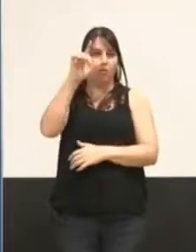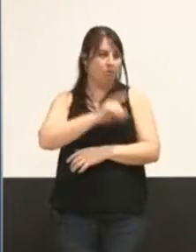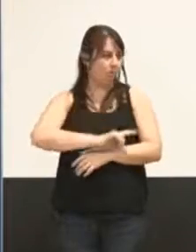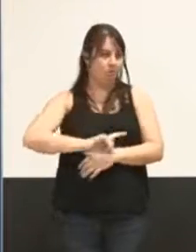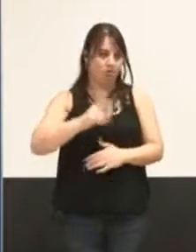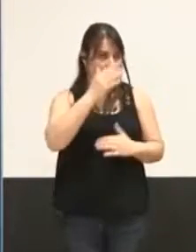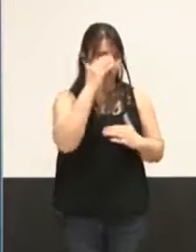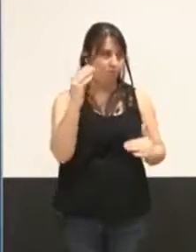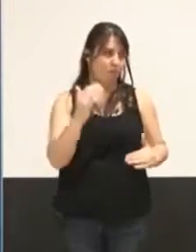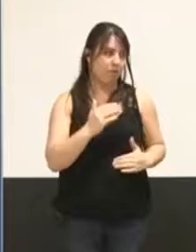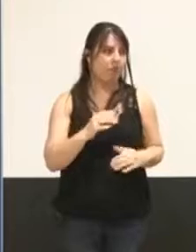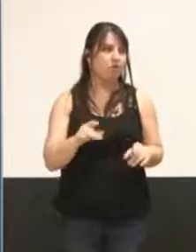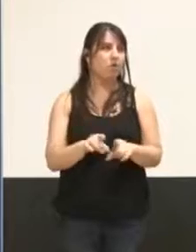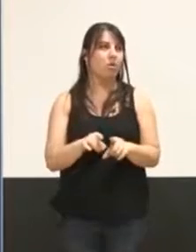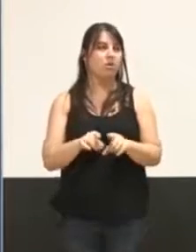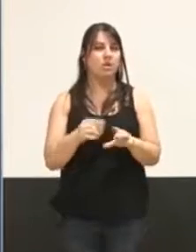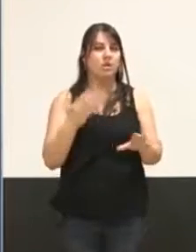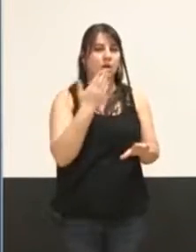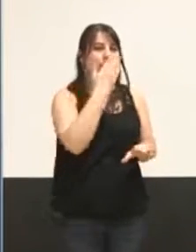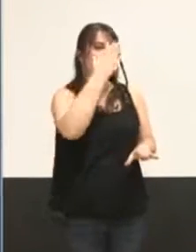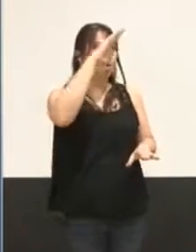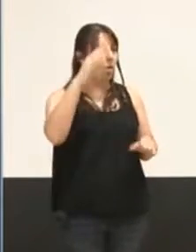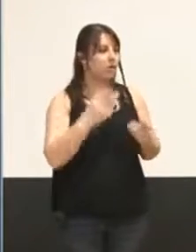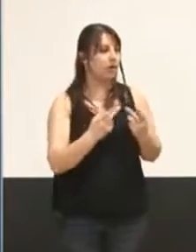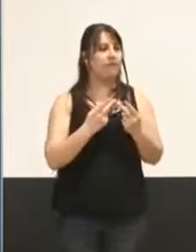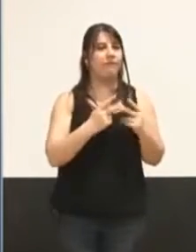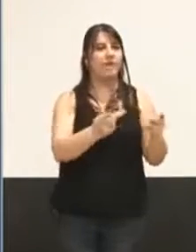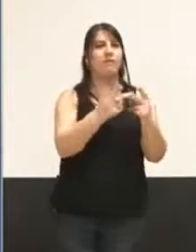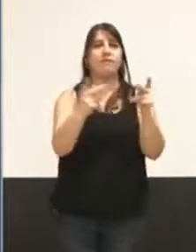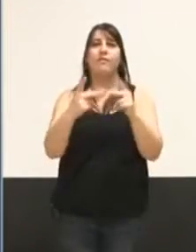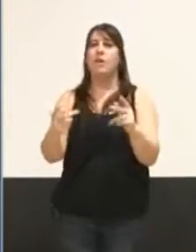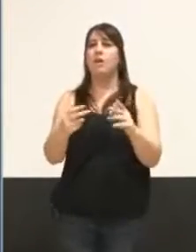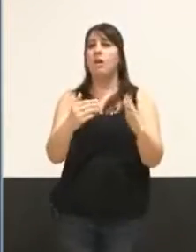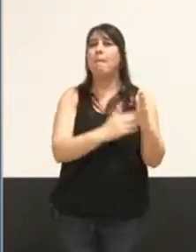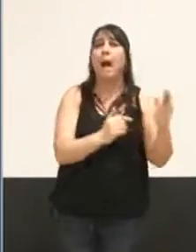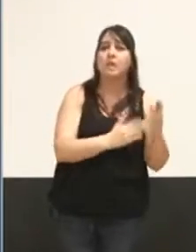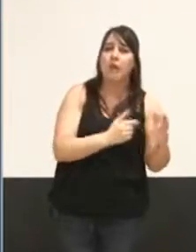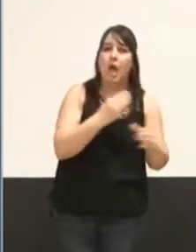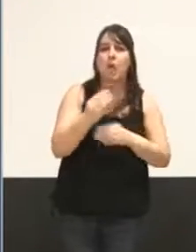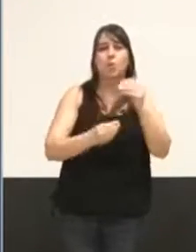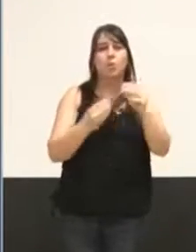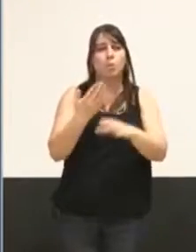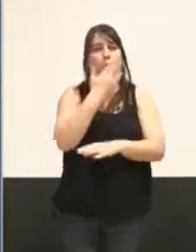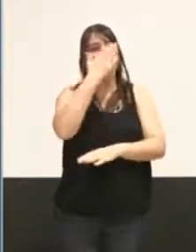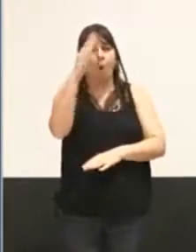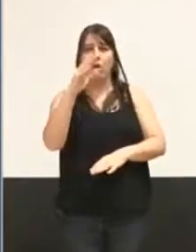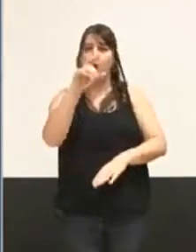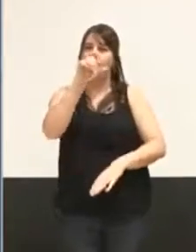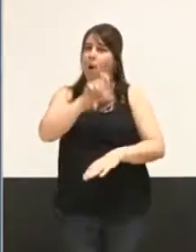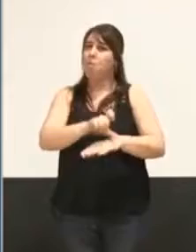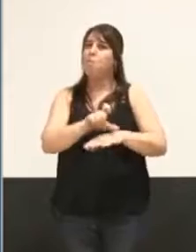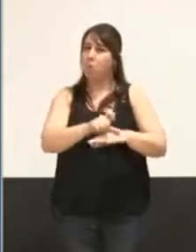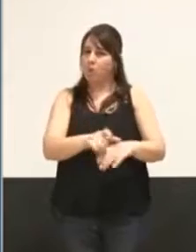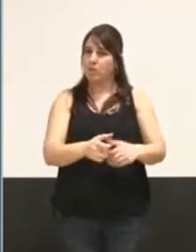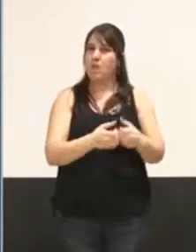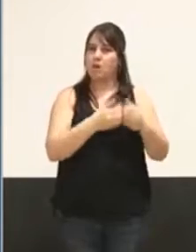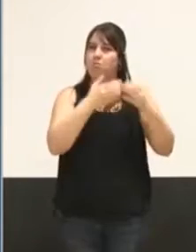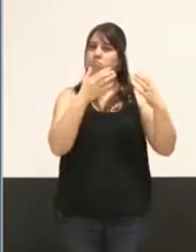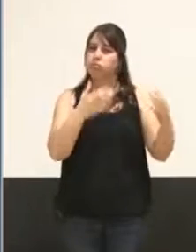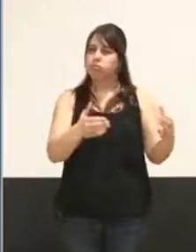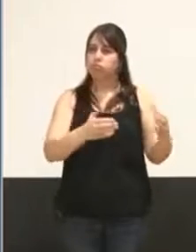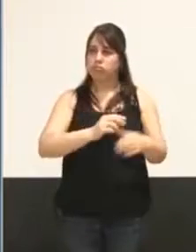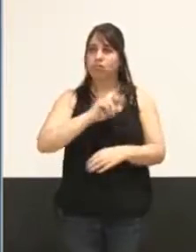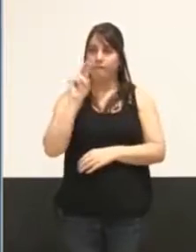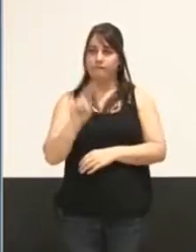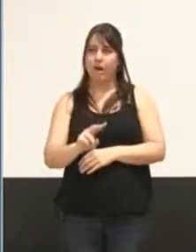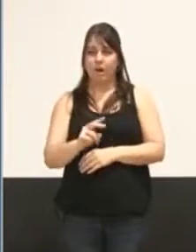Ils n'ont pas vu le jour aussi dans certaines autres villes, comme à Marseille ou ailleurs. Je parle des grandes mosquées. Et c'est aussi un dossier qu'il